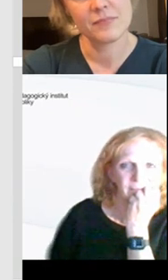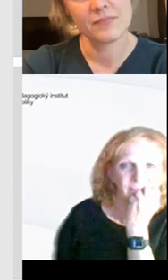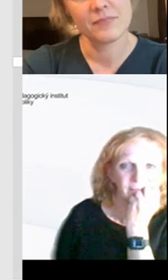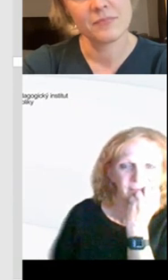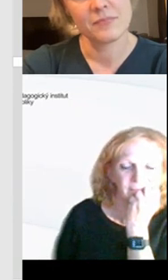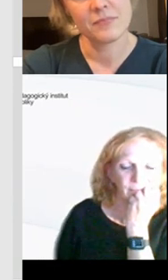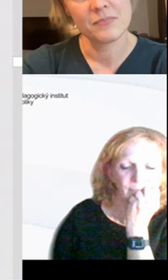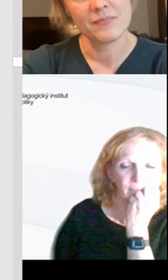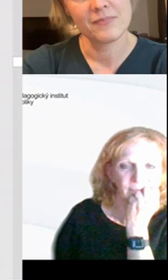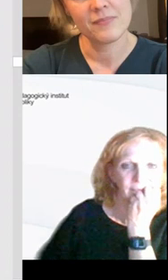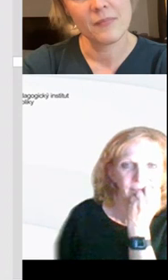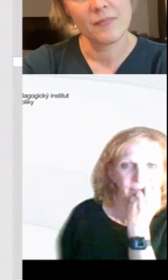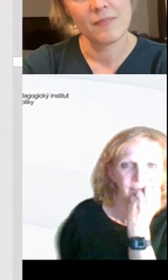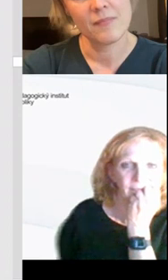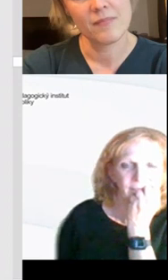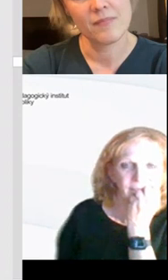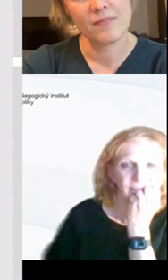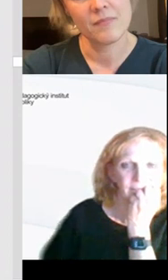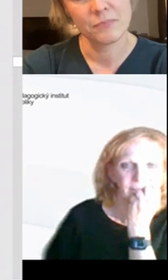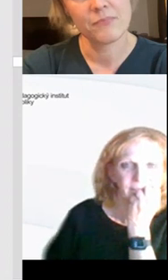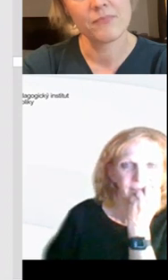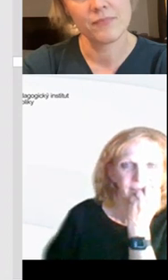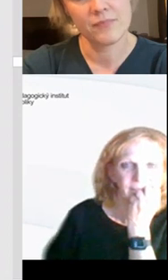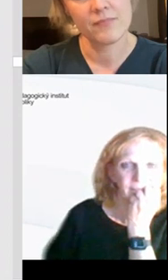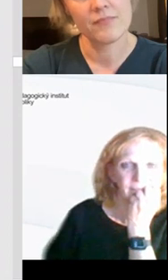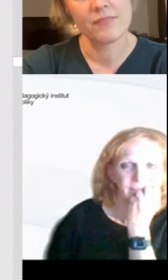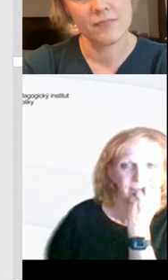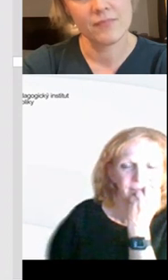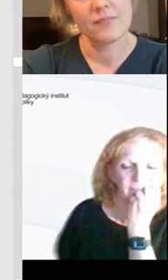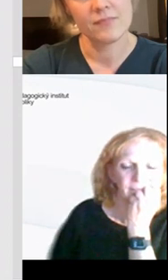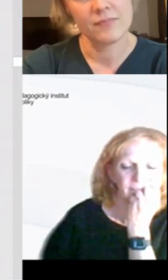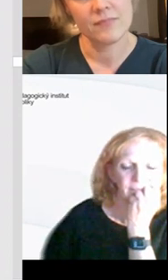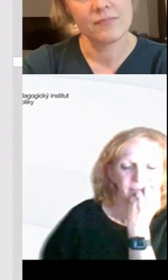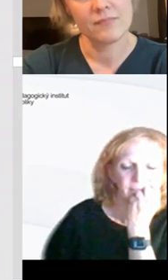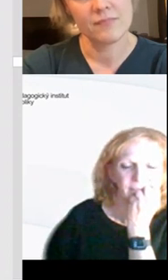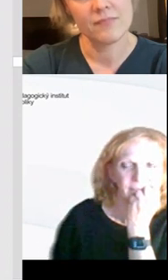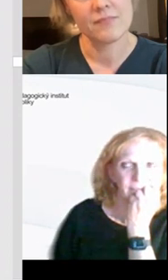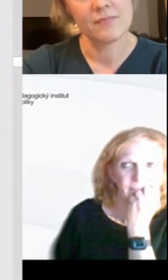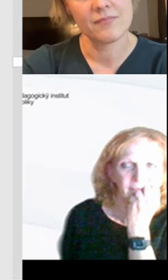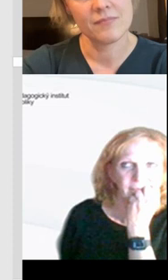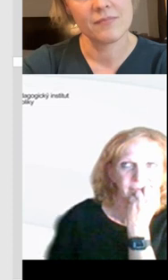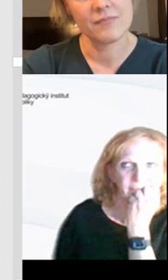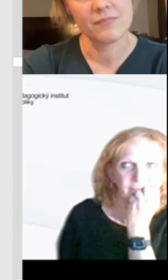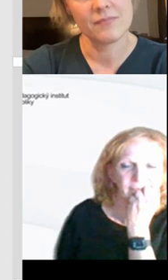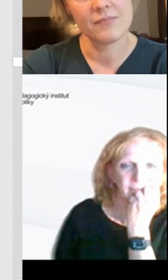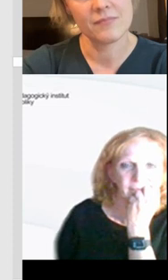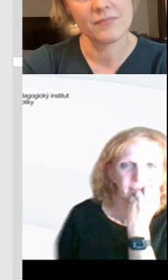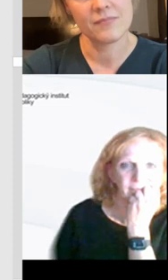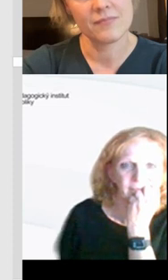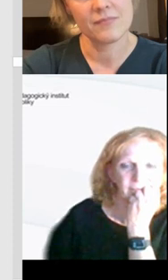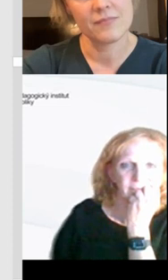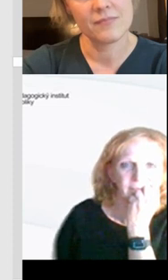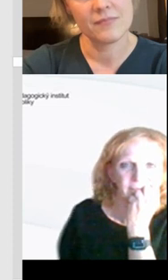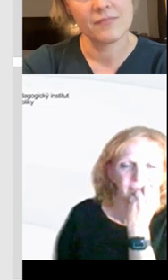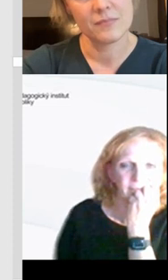školák hodně podrobnej, teda, to je pravda. A pak jsme si i říkali, jestli to máme, uvádět si do